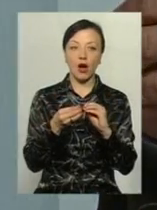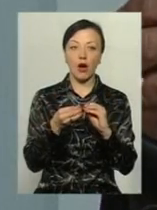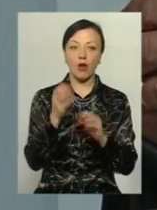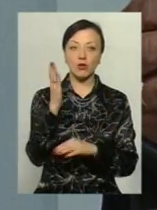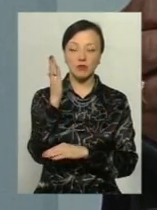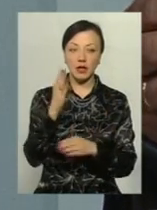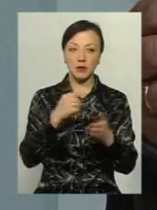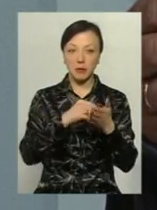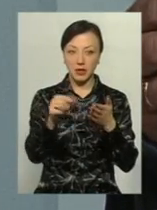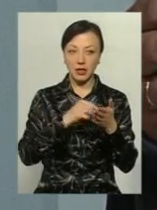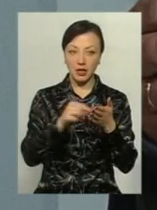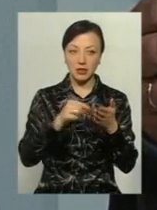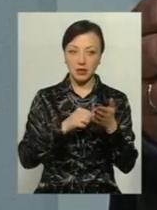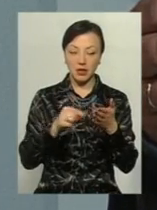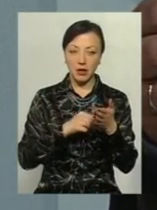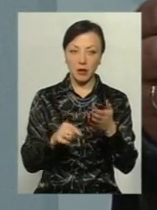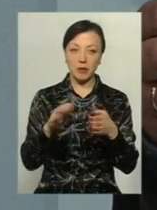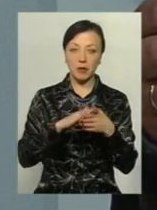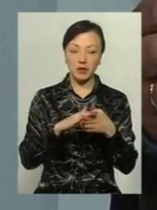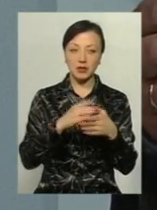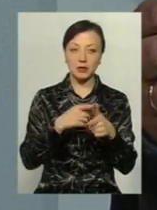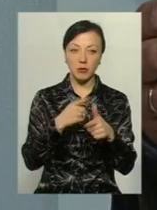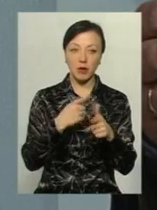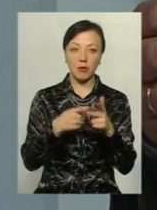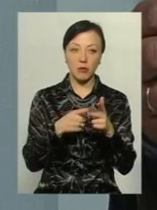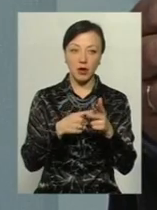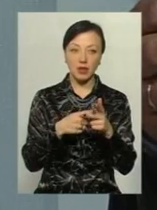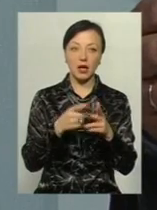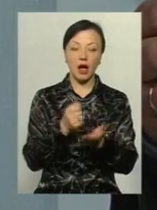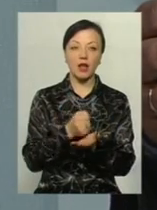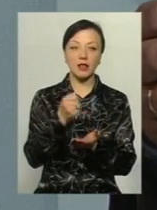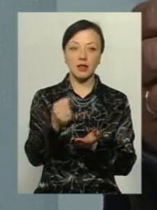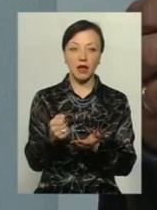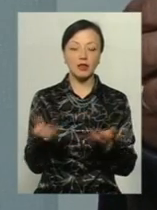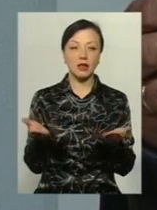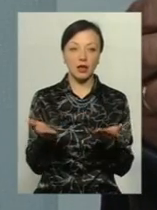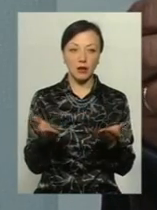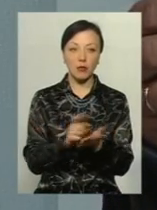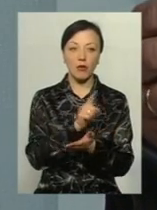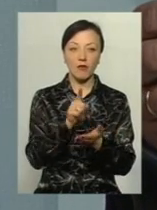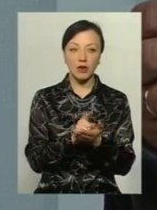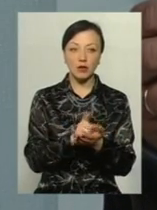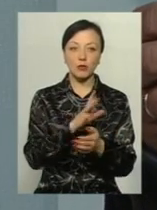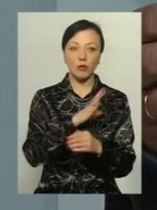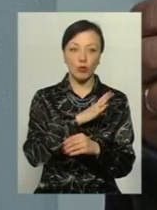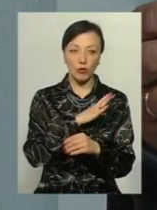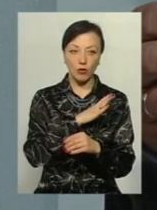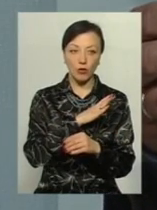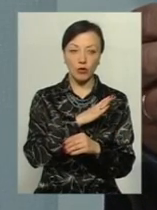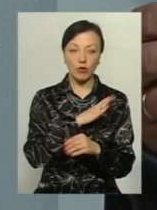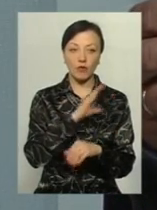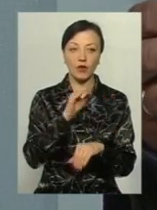курсором прописано прізвищами по-батькві і зірочка кандидата, який повинен був би пройти, і